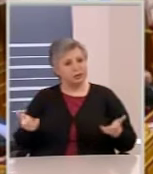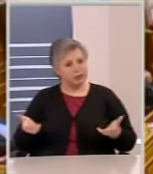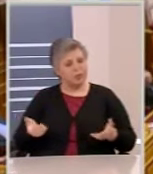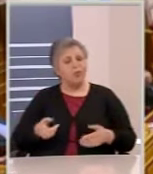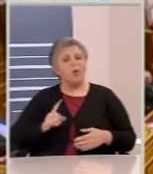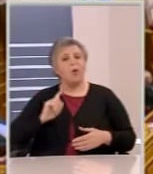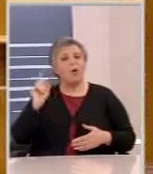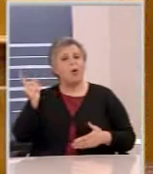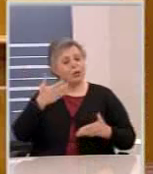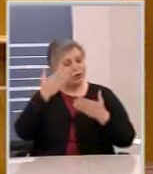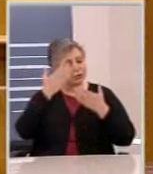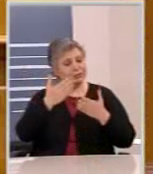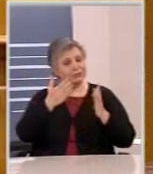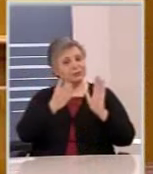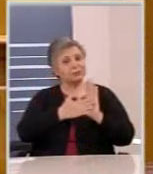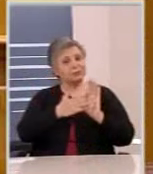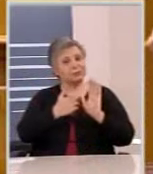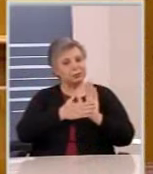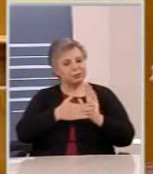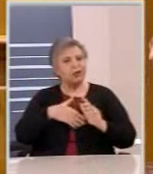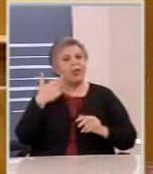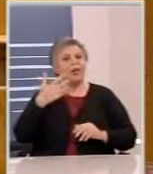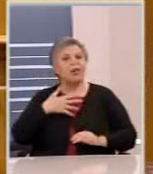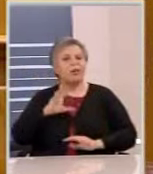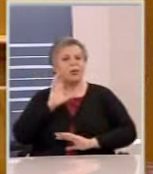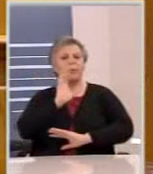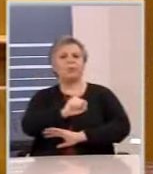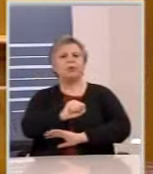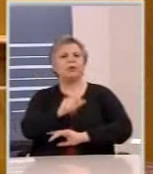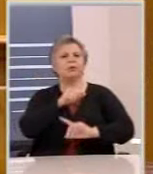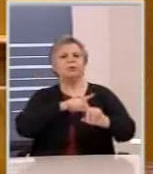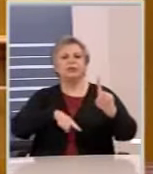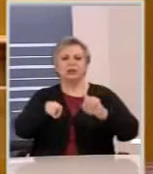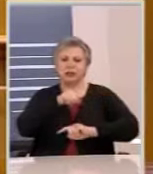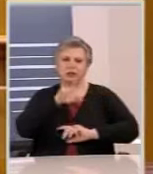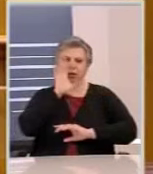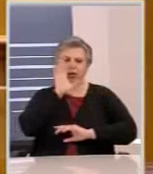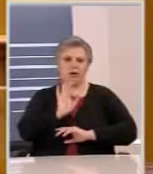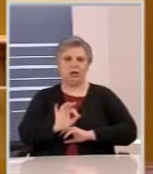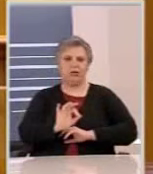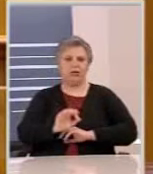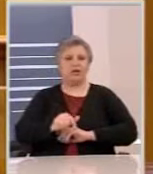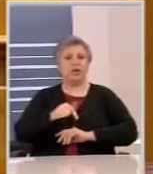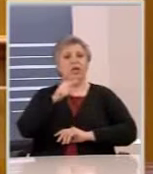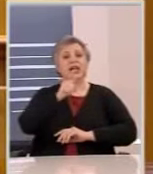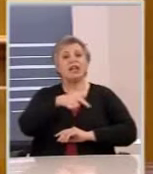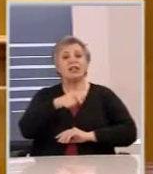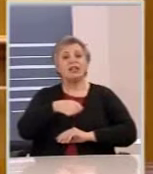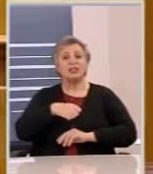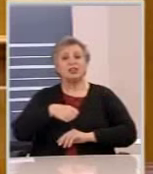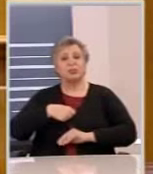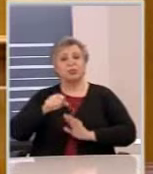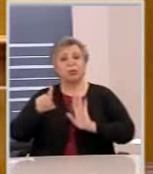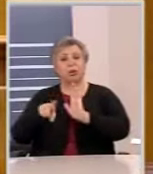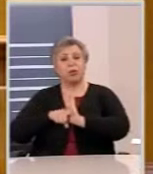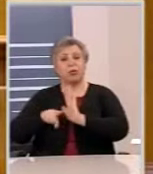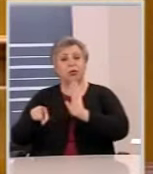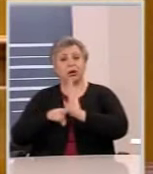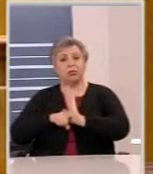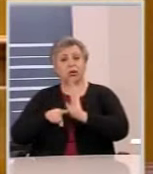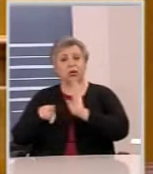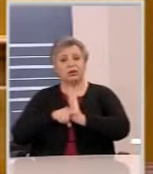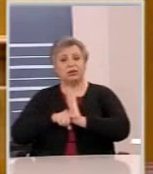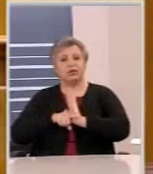κι ο ελληνικός λαός που καταλαβαίνει ποιοι πραγματικά είστε. Γιατί εσείς θα καταψηφίσετε τα μέτρα όχι για τα αρνητικά αλλά για τα θετικά.